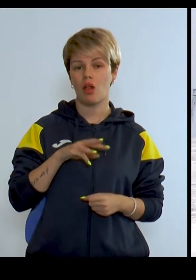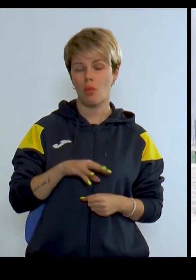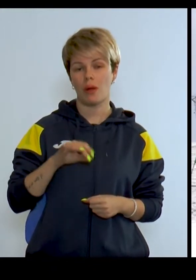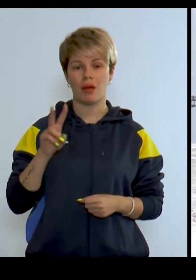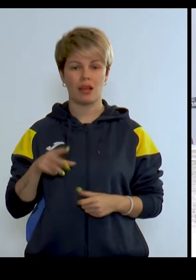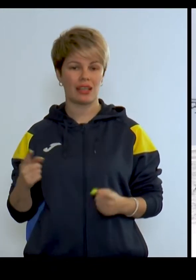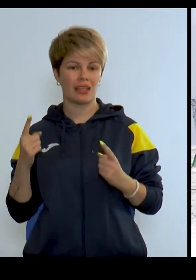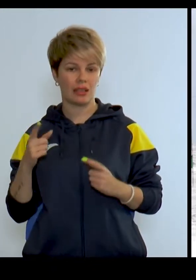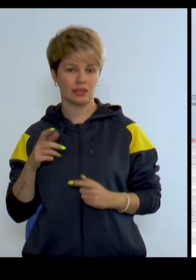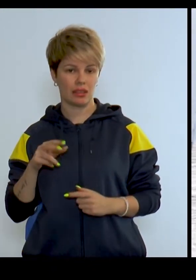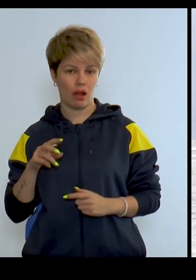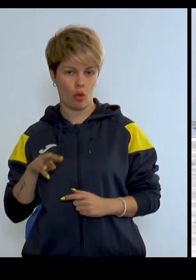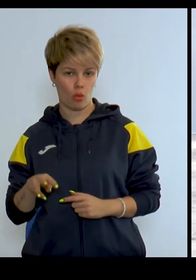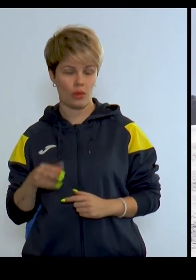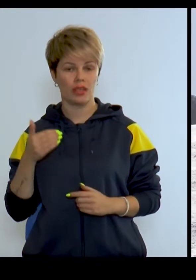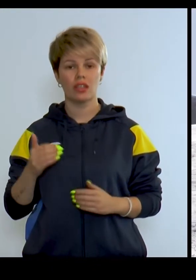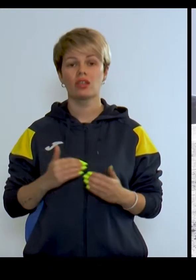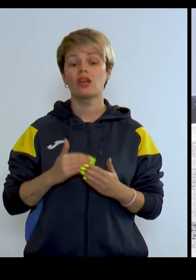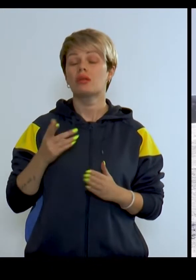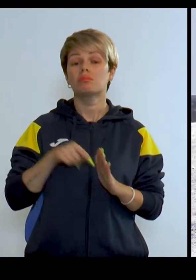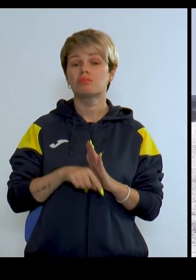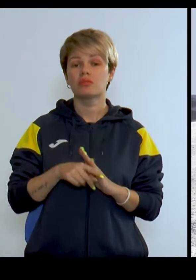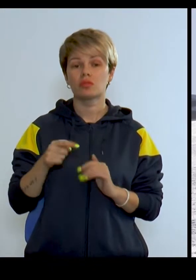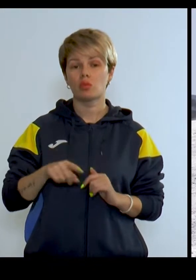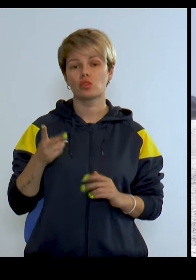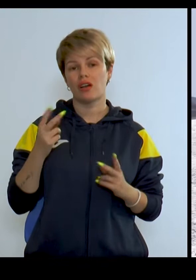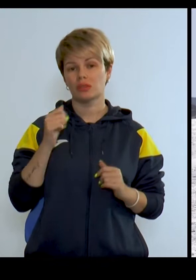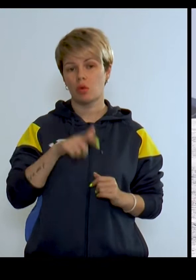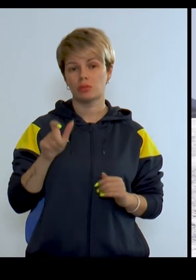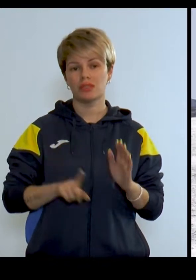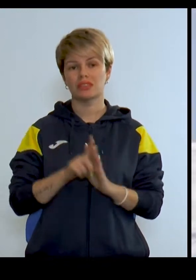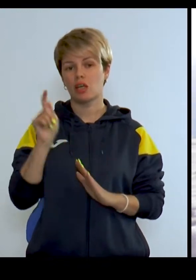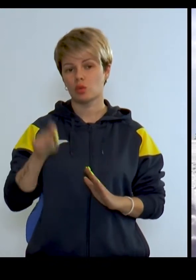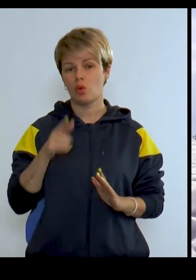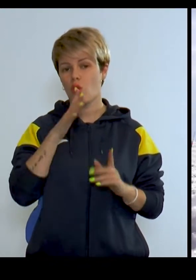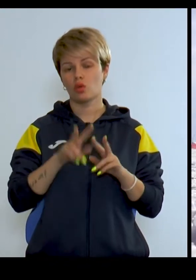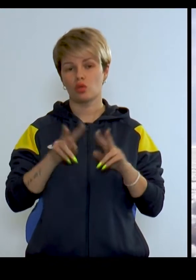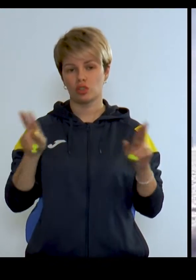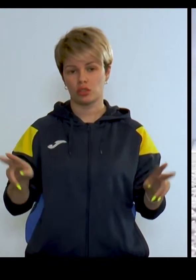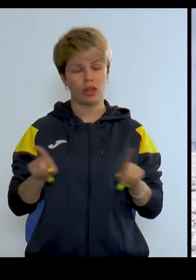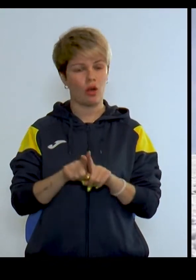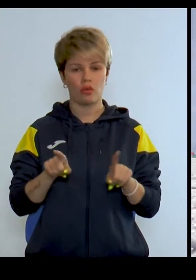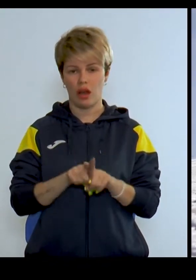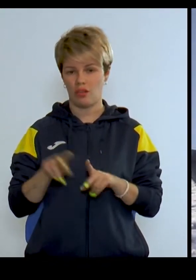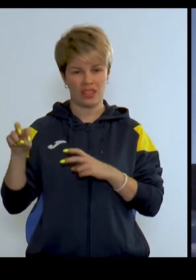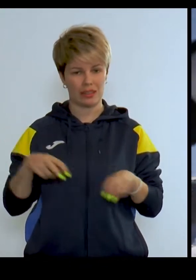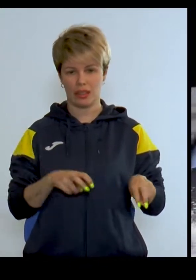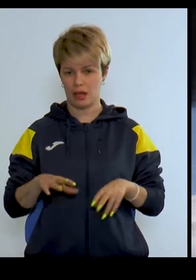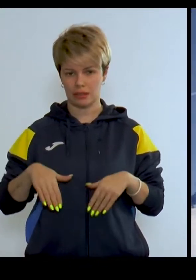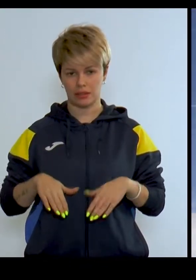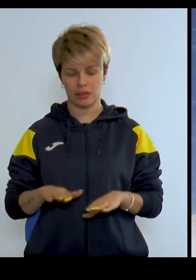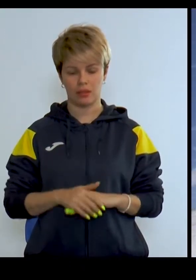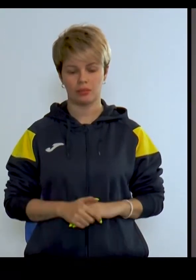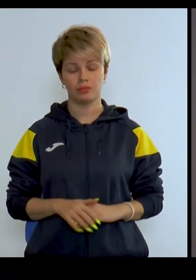слалом та паралель гігант слалом Їх особливість у тому що два спортсмени стартують одночасно на абсолютно однакових